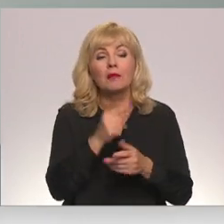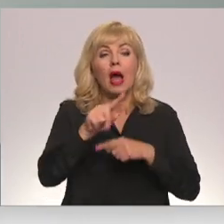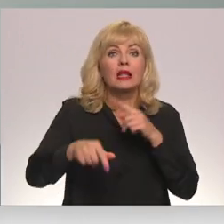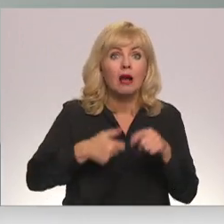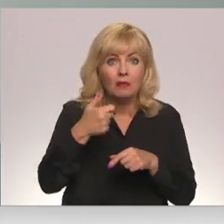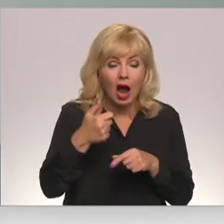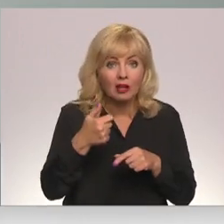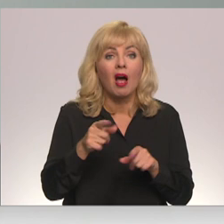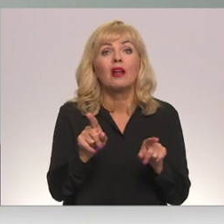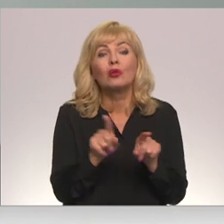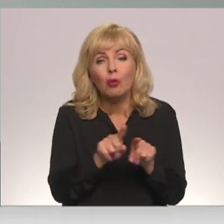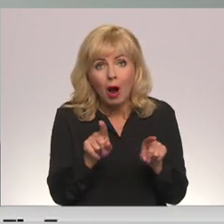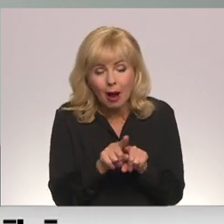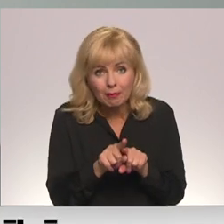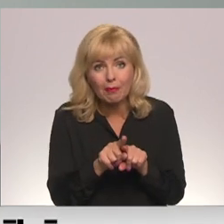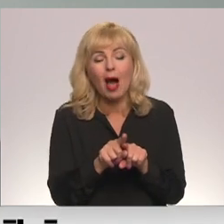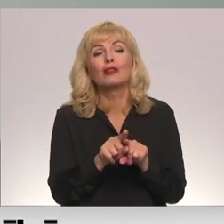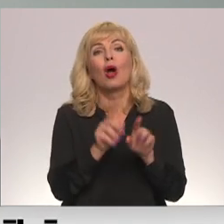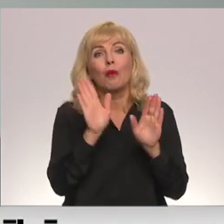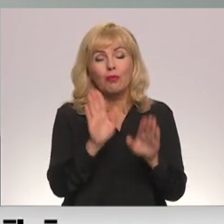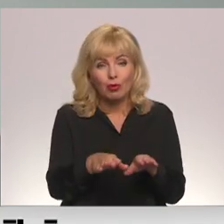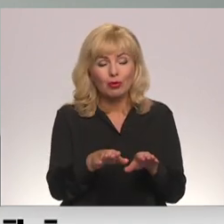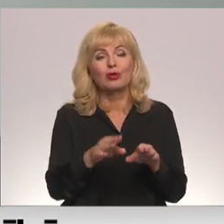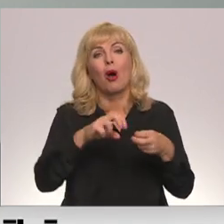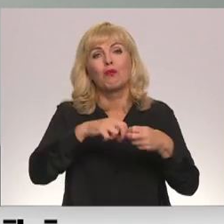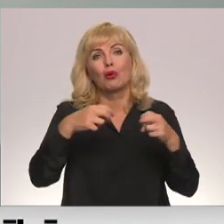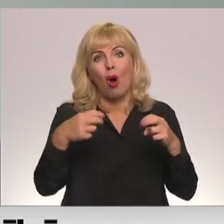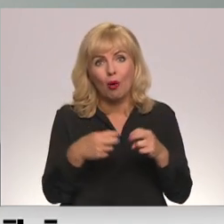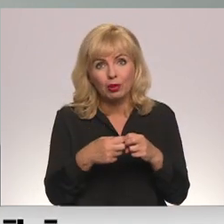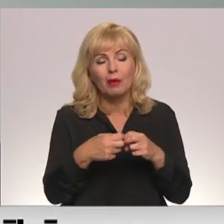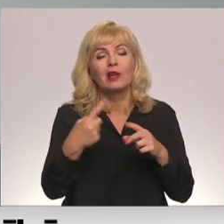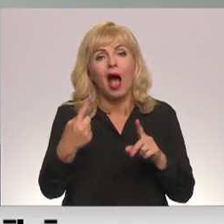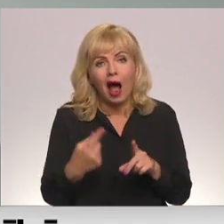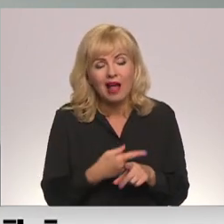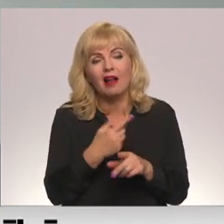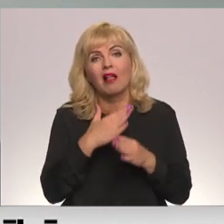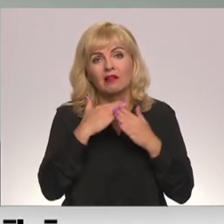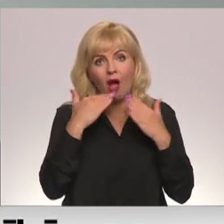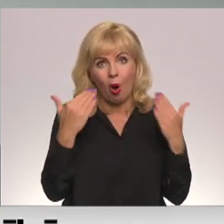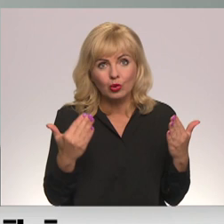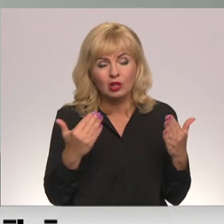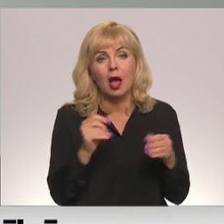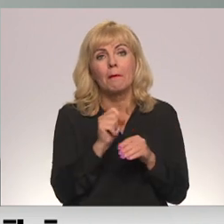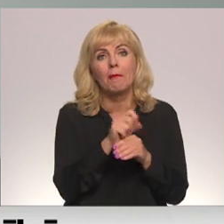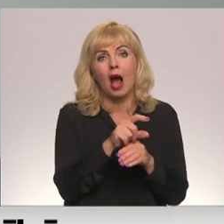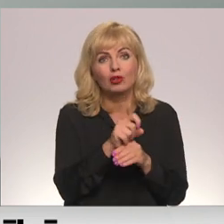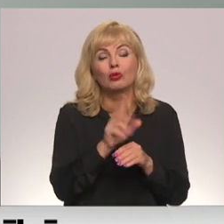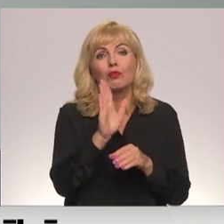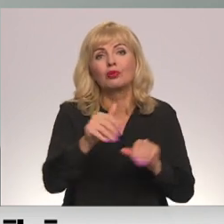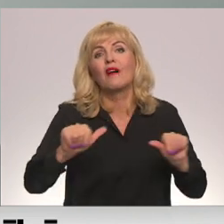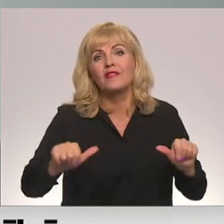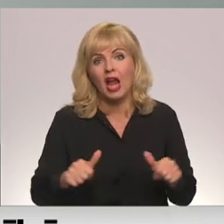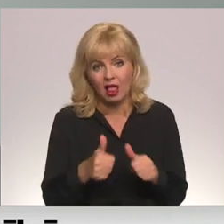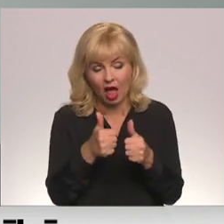atkal sanāksim pie šī paša pudela skatla, ka ir vienkārši atkal ļoti daudz pasūtījumu vienlaikus.